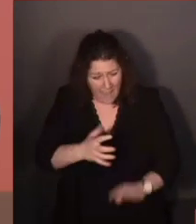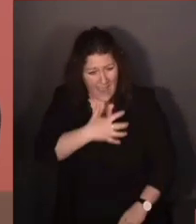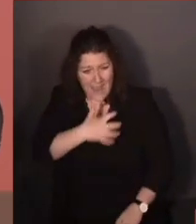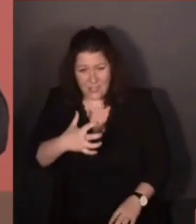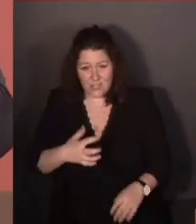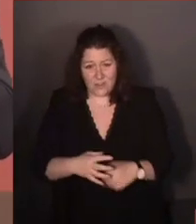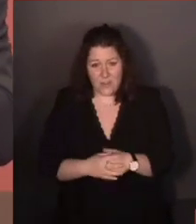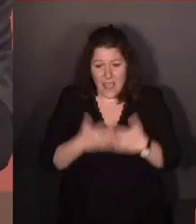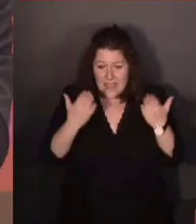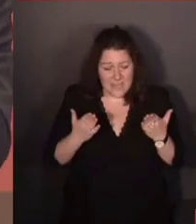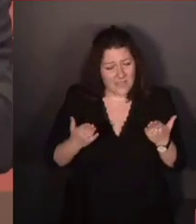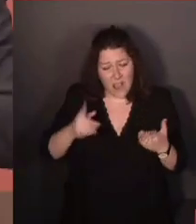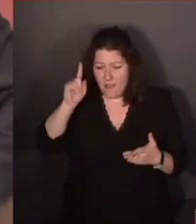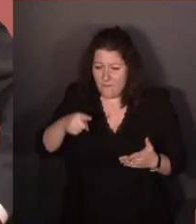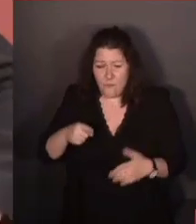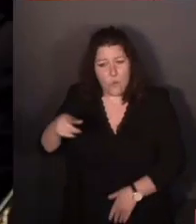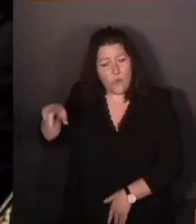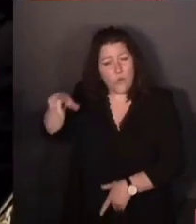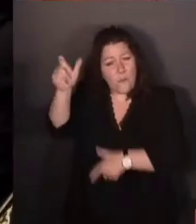puissants, ils doivent entendre sa camarade.